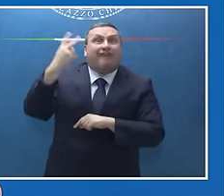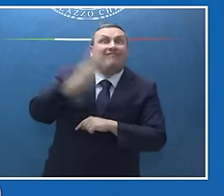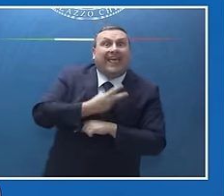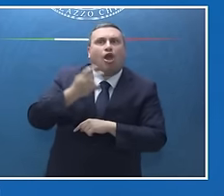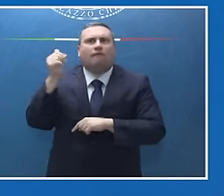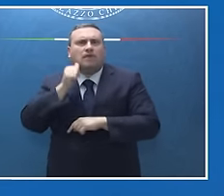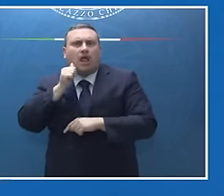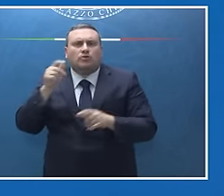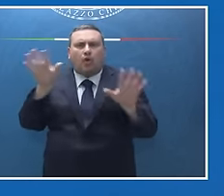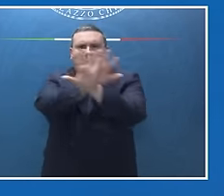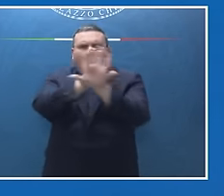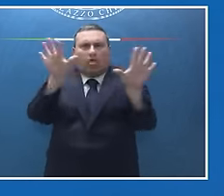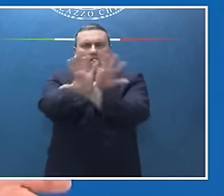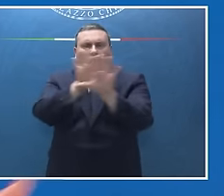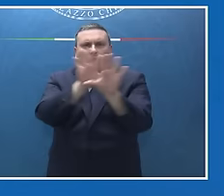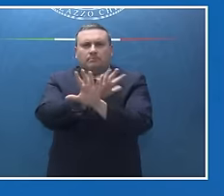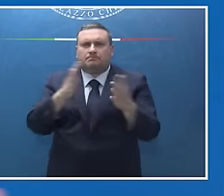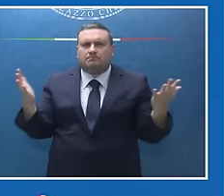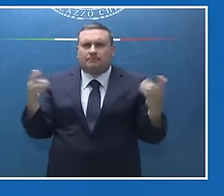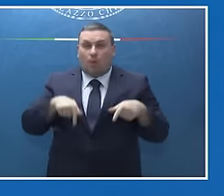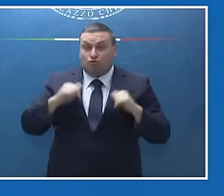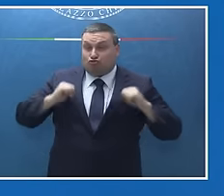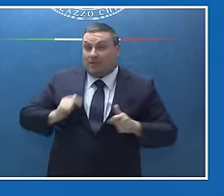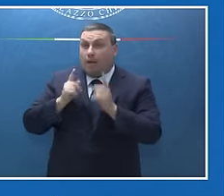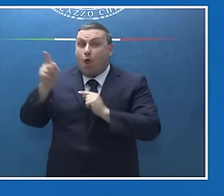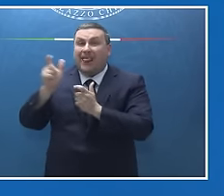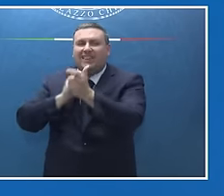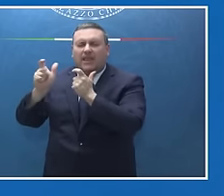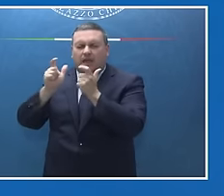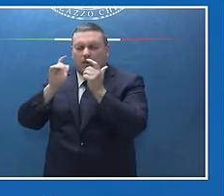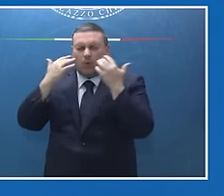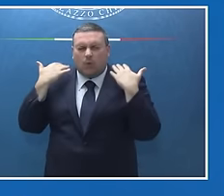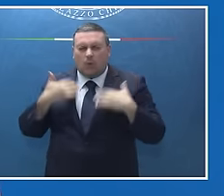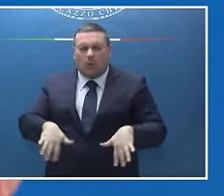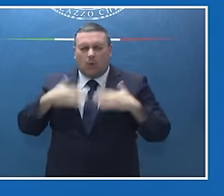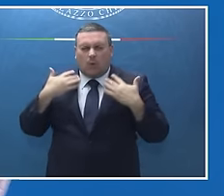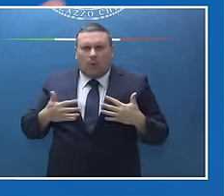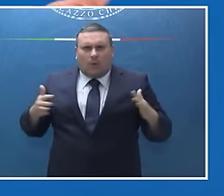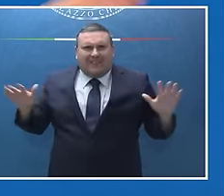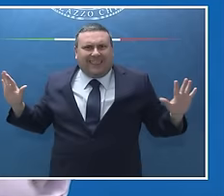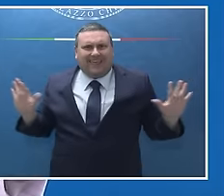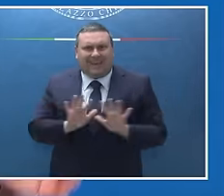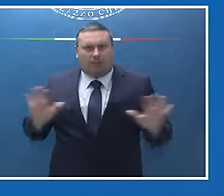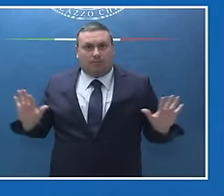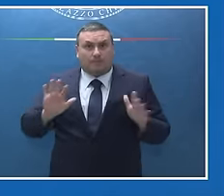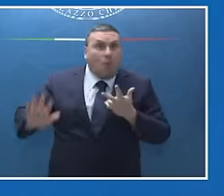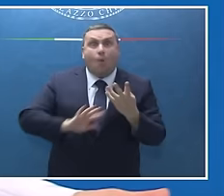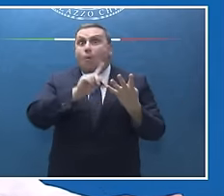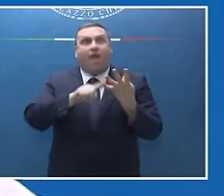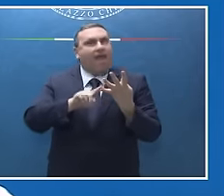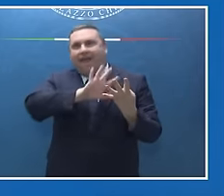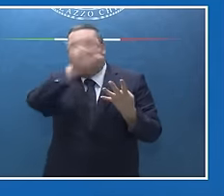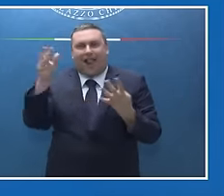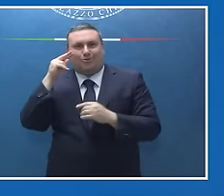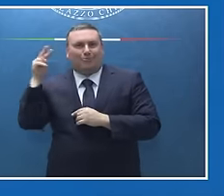democratici nel rapporto tra la politica e i cittadini è potenzialmente devastante. Un altro problema legato all'intelligenza artificiale è che